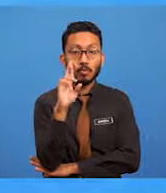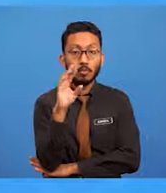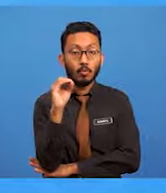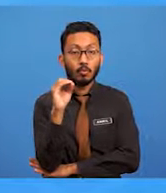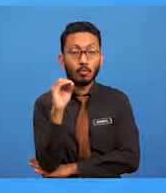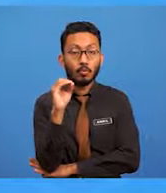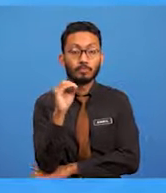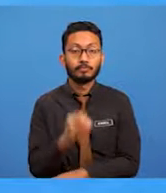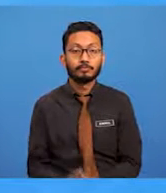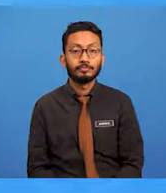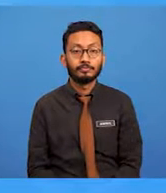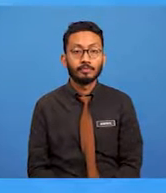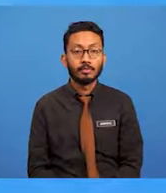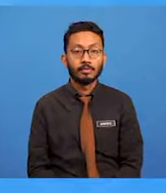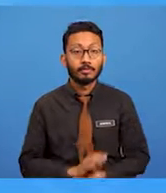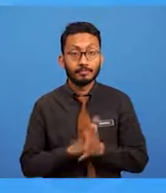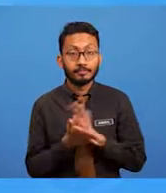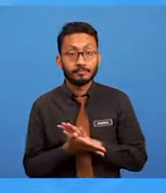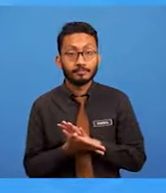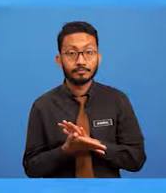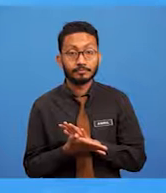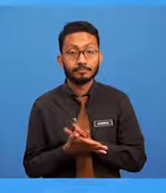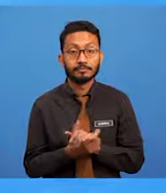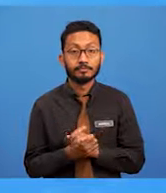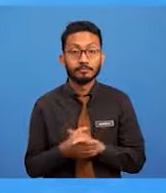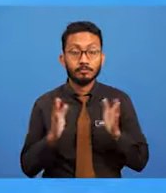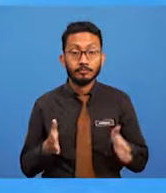Konsep ini juga menjadi trend pada masa kini.